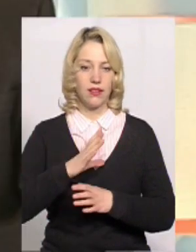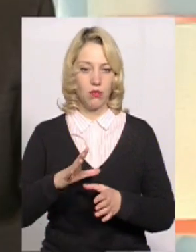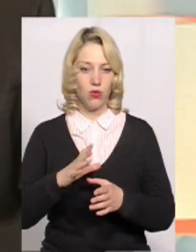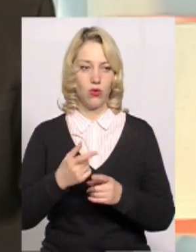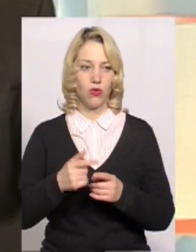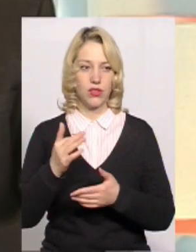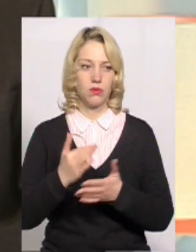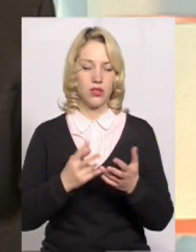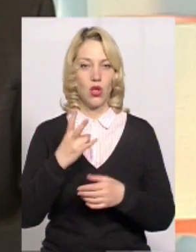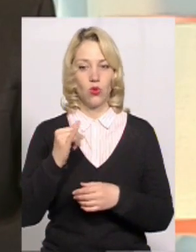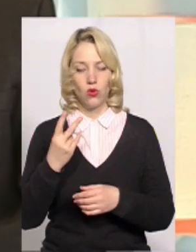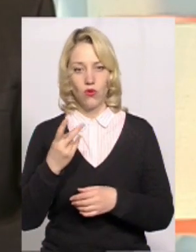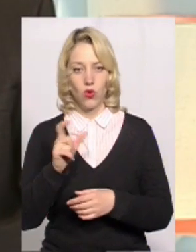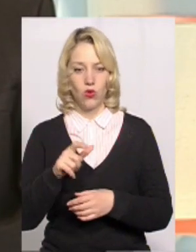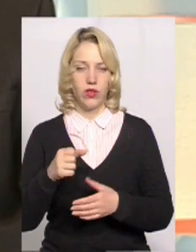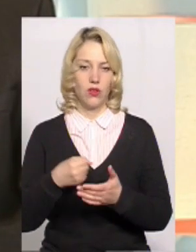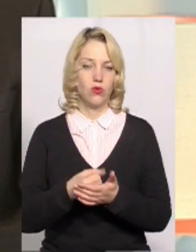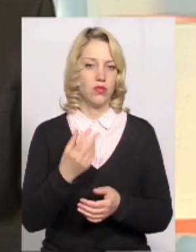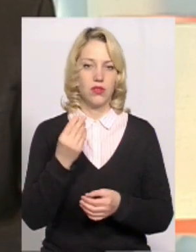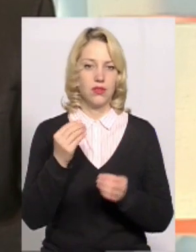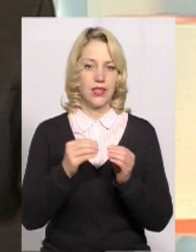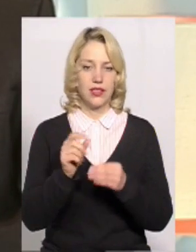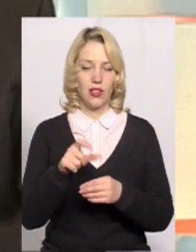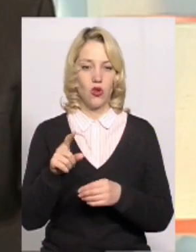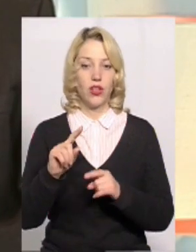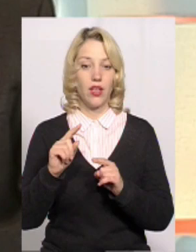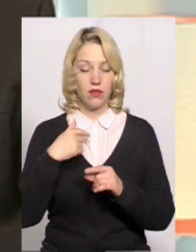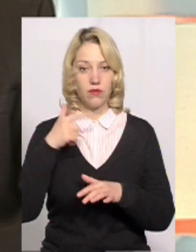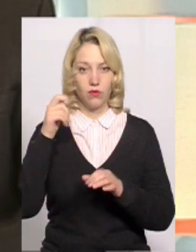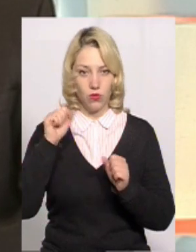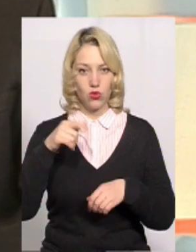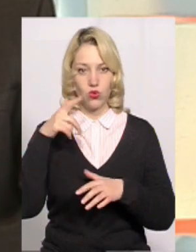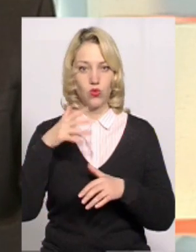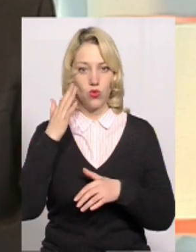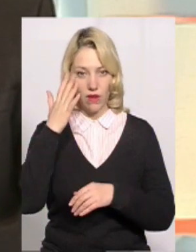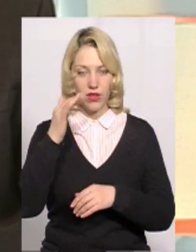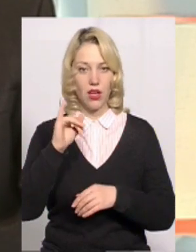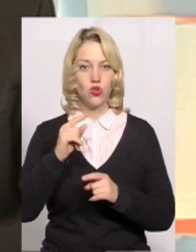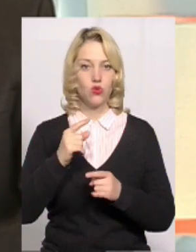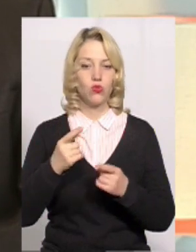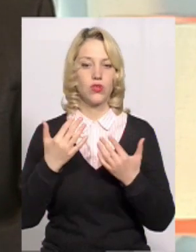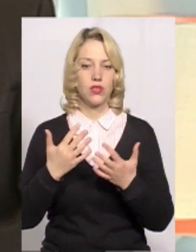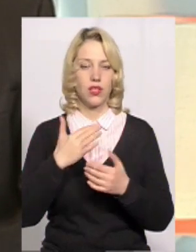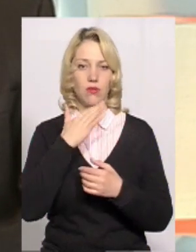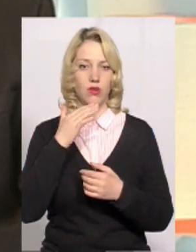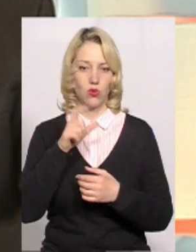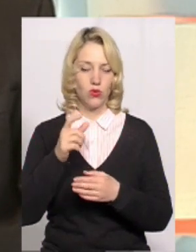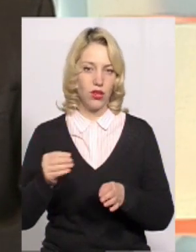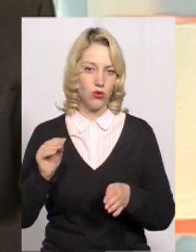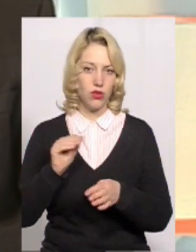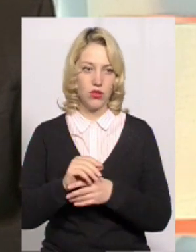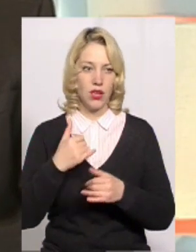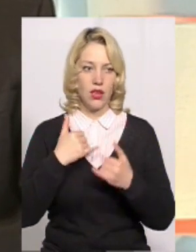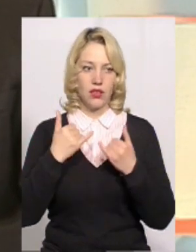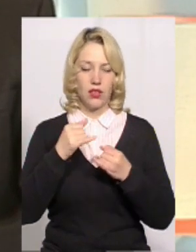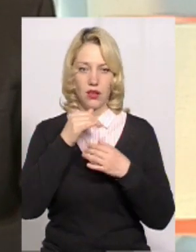двоє людей. Ну, я можу там до 10 людей уявити. А от чому стільки людей додалося, я зараз не можу